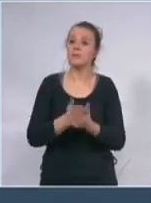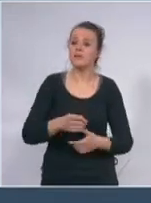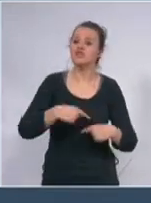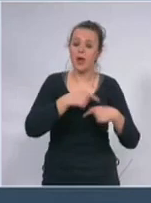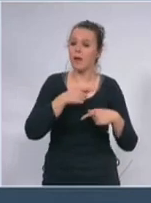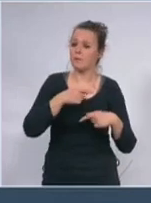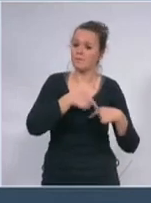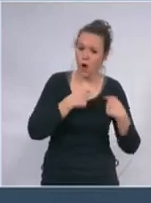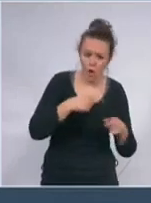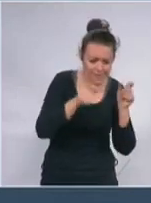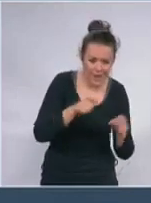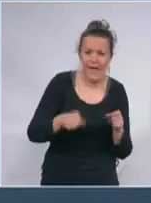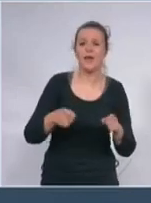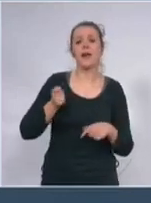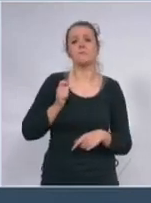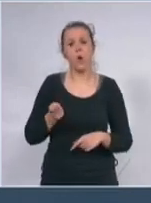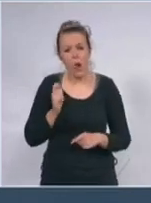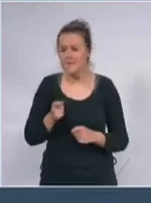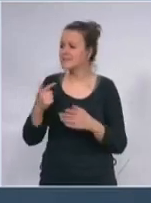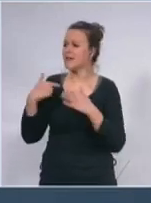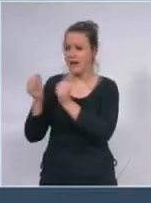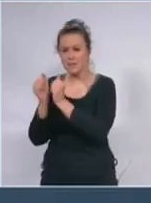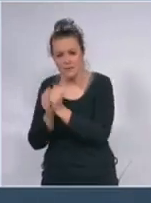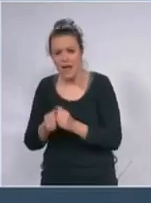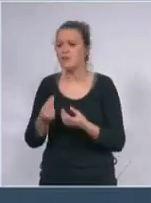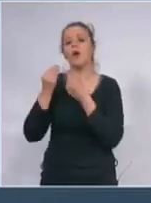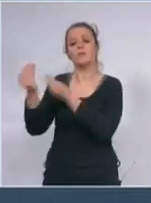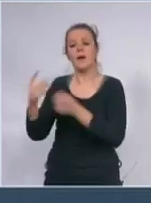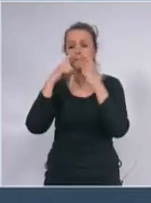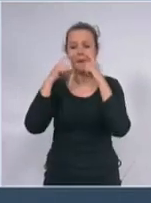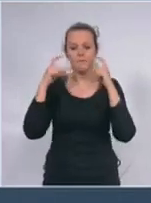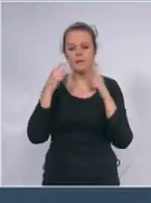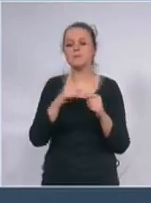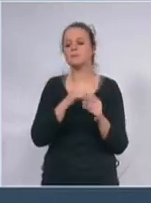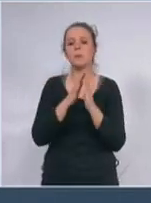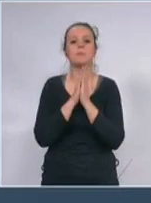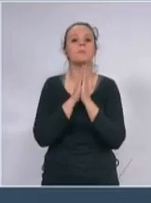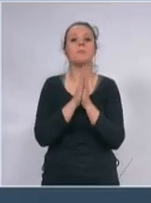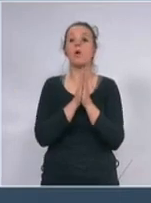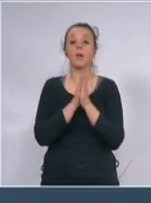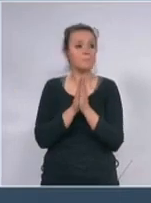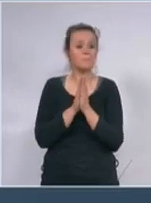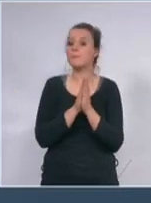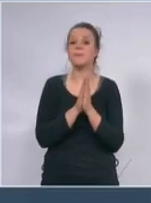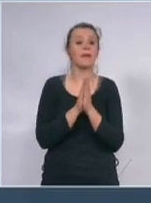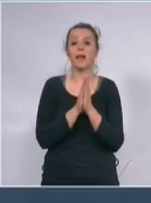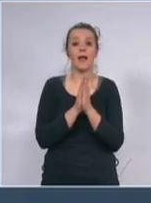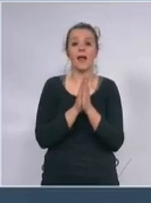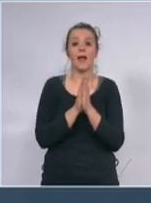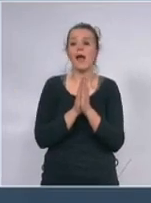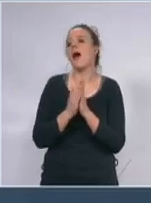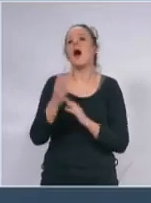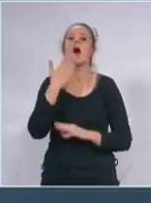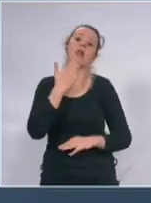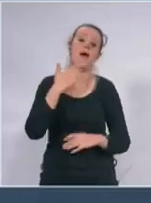volonteri sve smo organizovali danas delit ćemo i maske samo vas molim nemojte da izlazite ako nemate